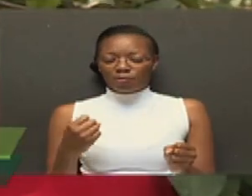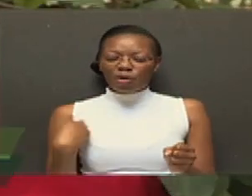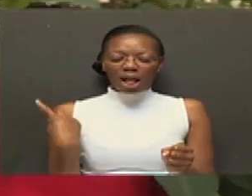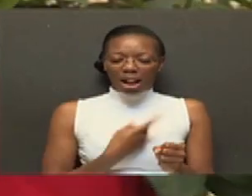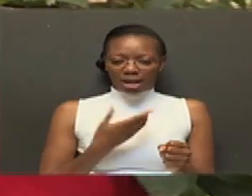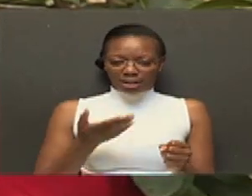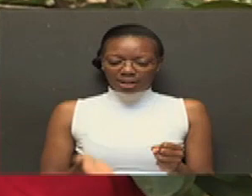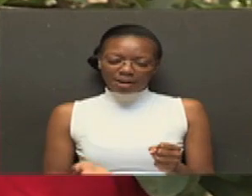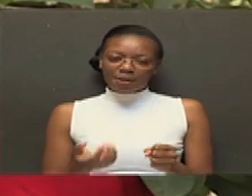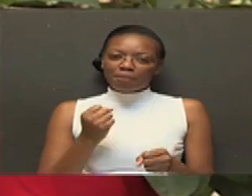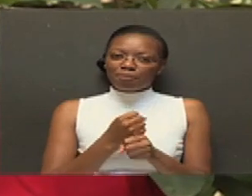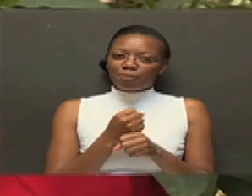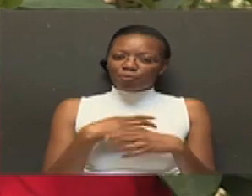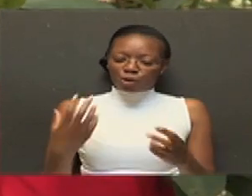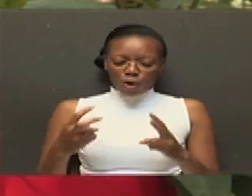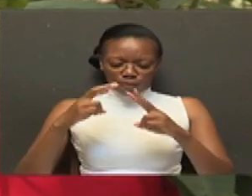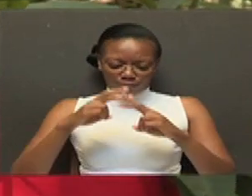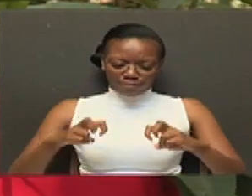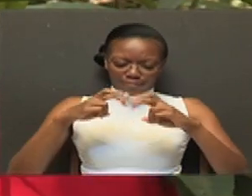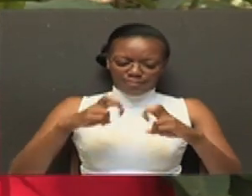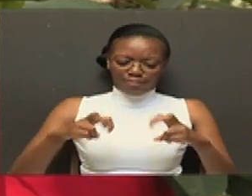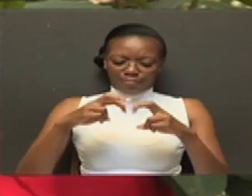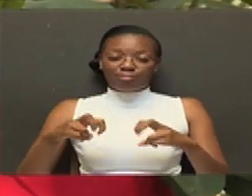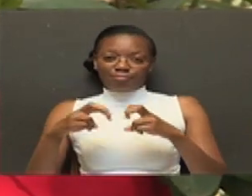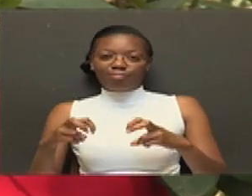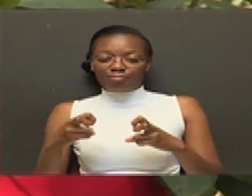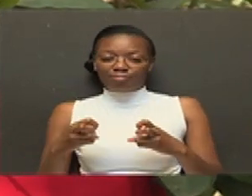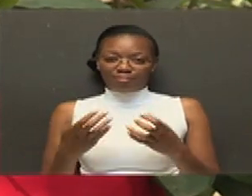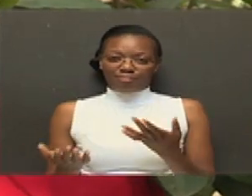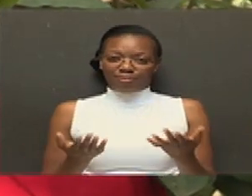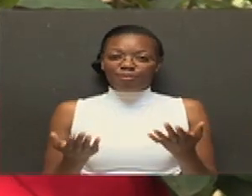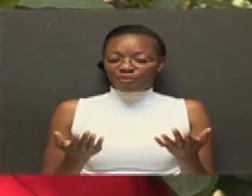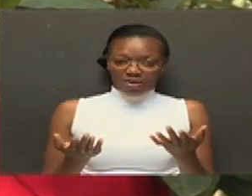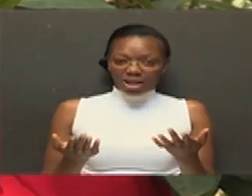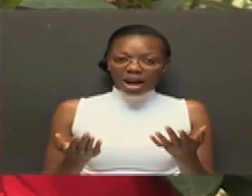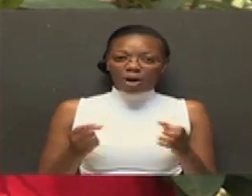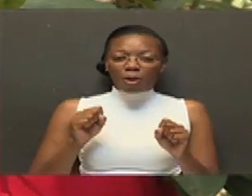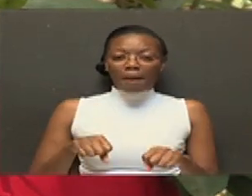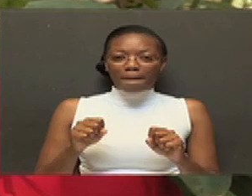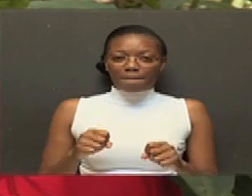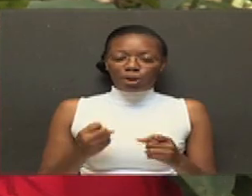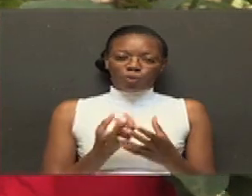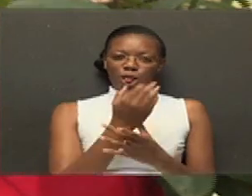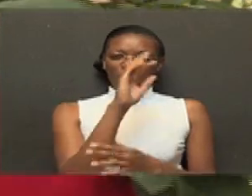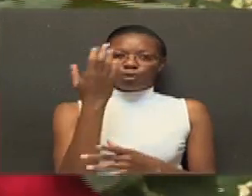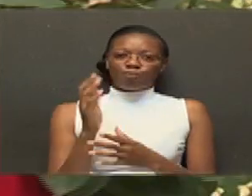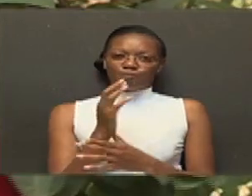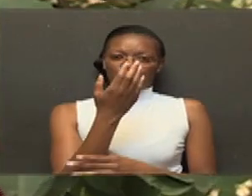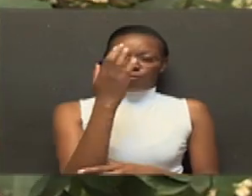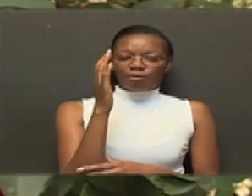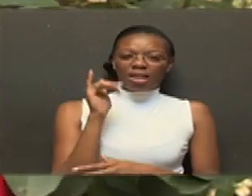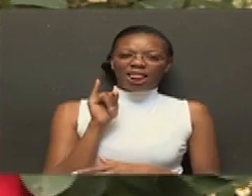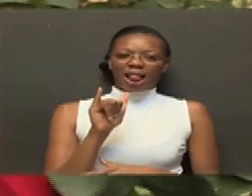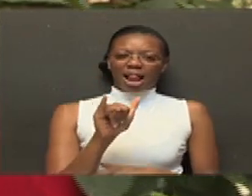ya botani Tunafanya utafiti vile tunaeza Tunaeza Tunaeza